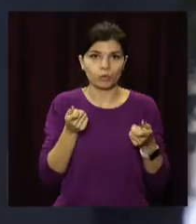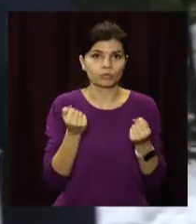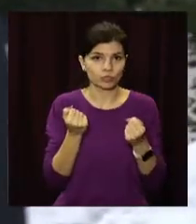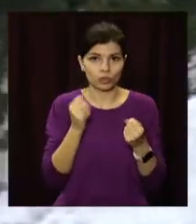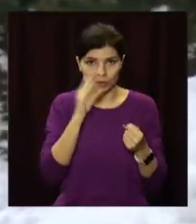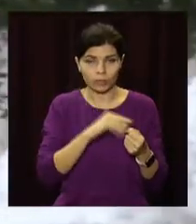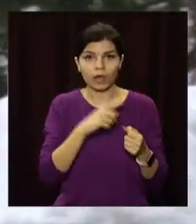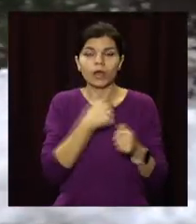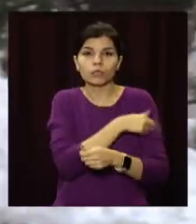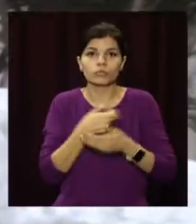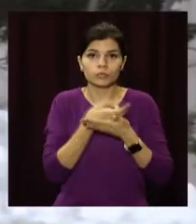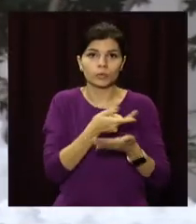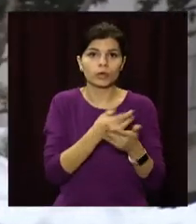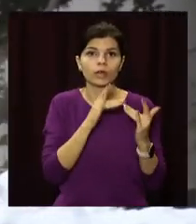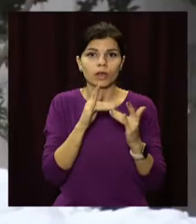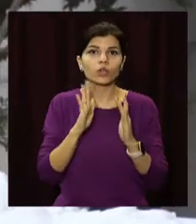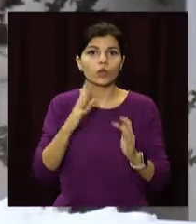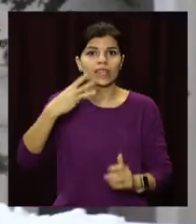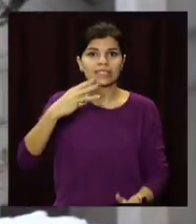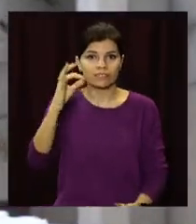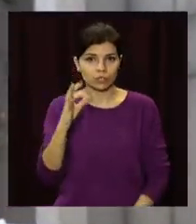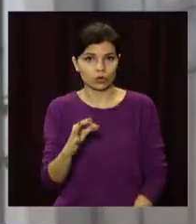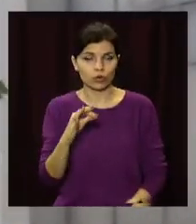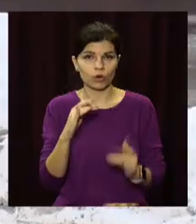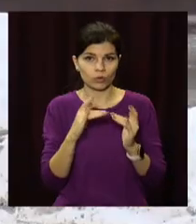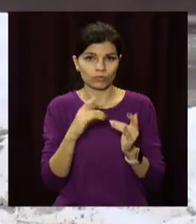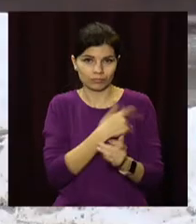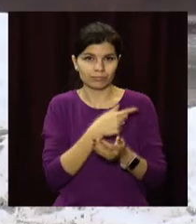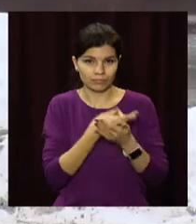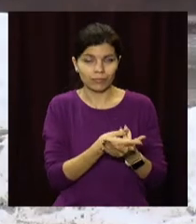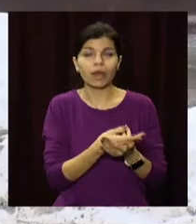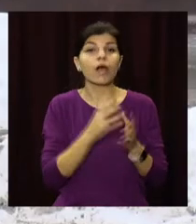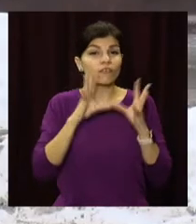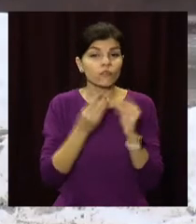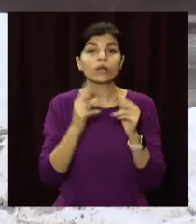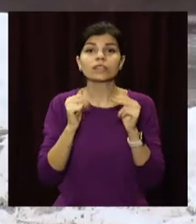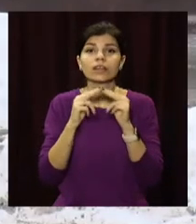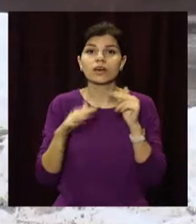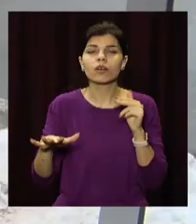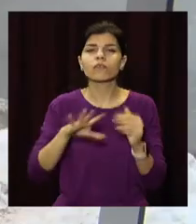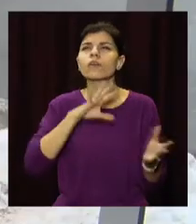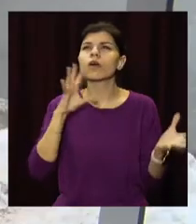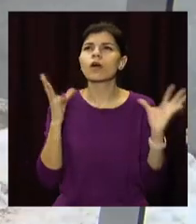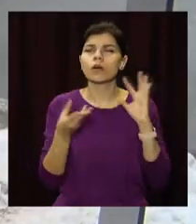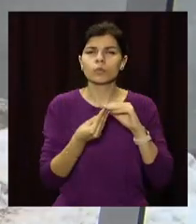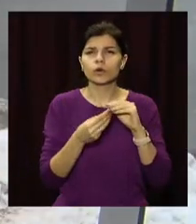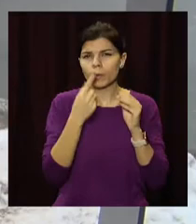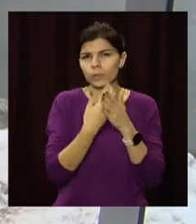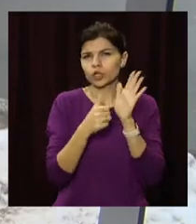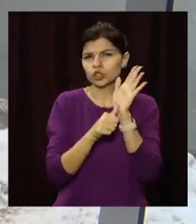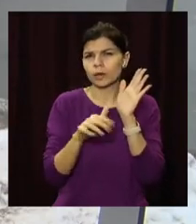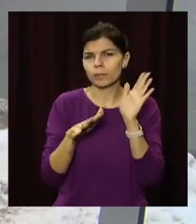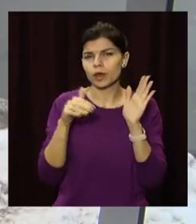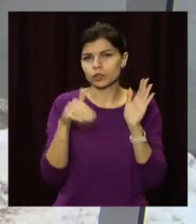госпітальних базах пацієнтами зайнято тільки 30% ліжок. Загалом на Дніпропетровщині за час пандемії зафіксували понад 65